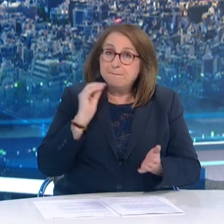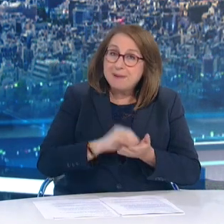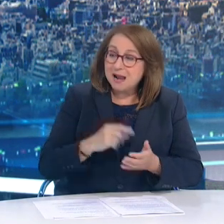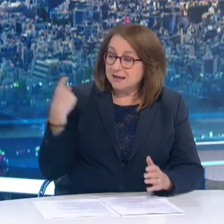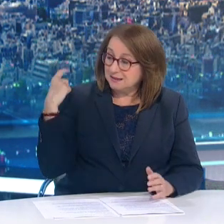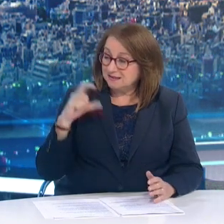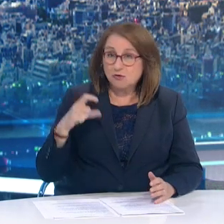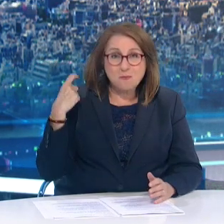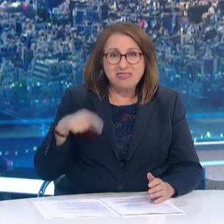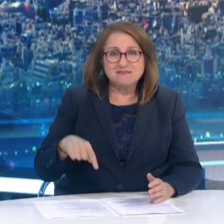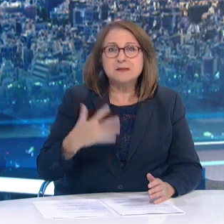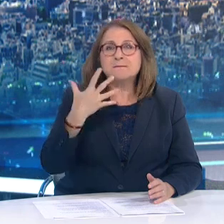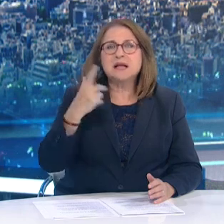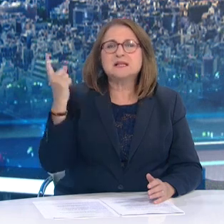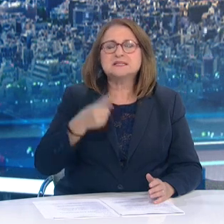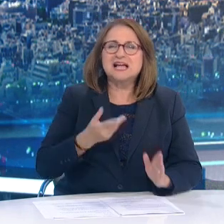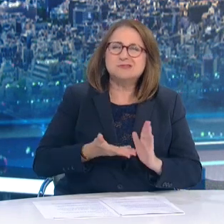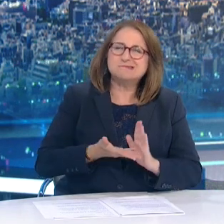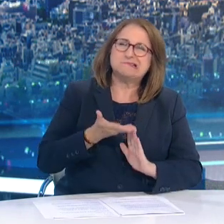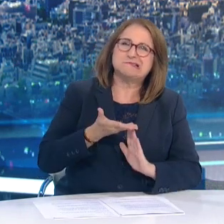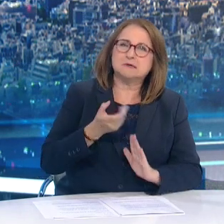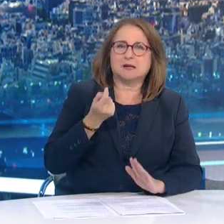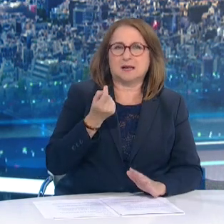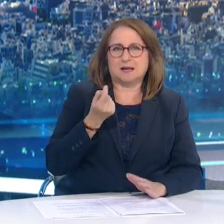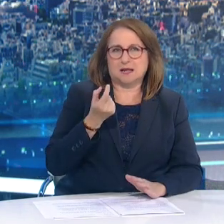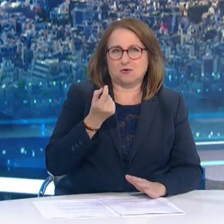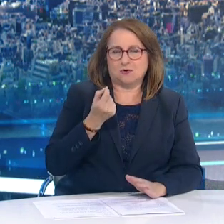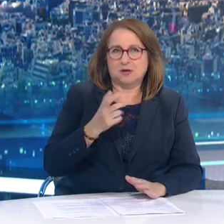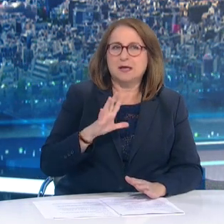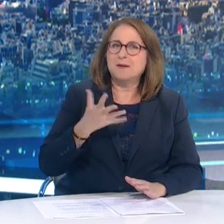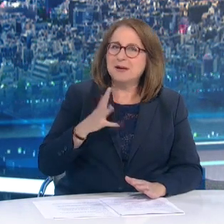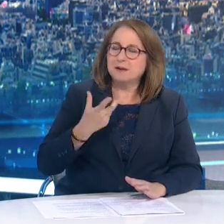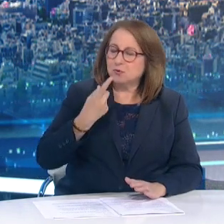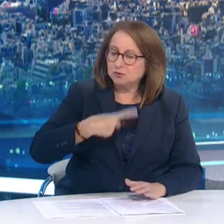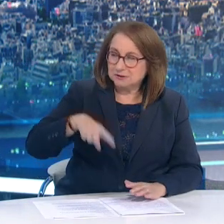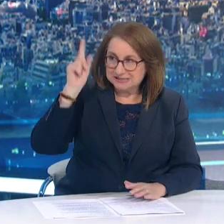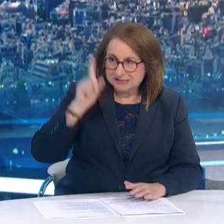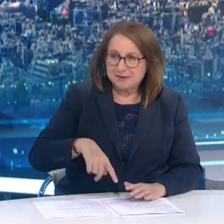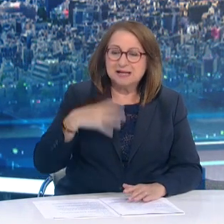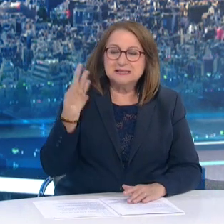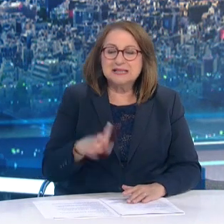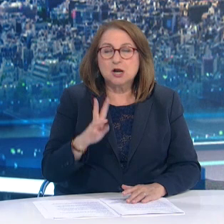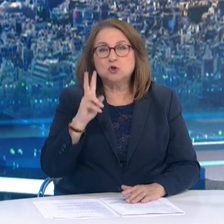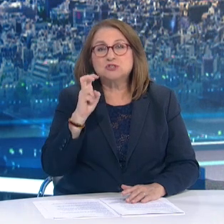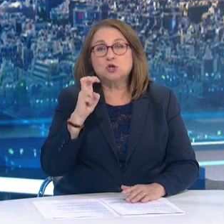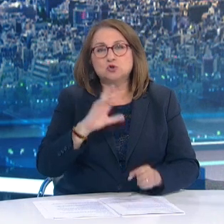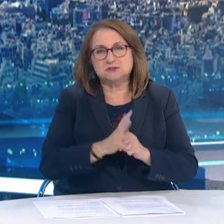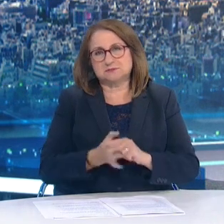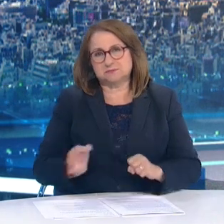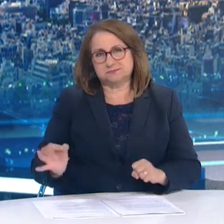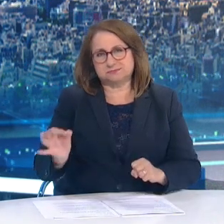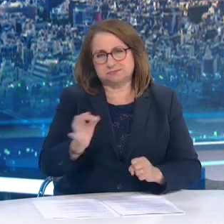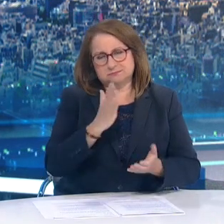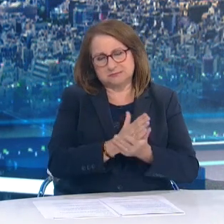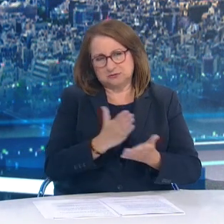% περισσότερες διαγνώσεις από την προηγούμενη εβδομάδα ανεβαίνοντας σε περίπου 420 διαγνώσεις ένα ημέρα μεσοσταθμικά καθώς και ο